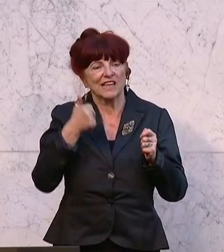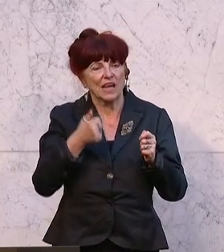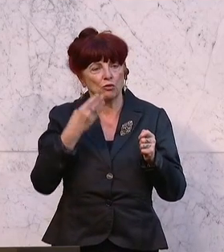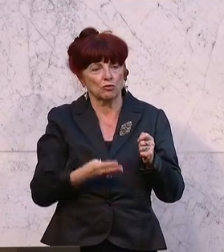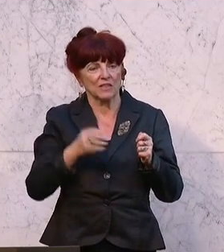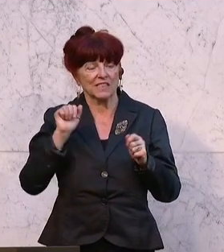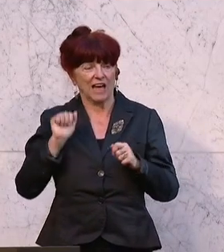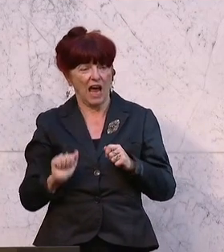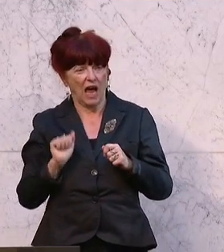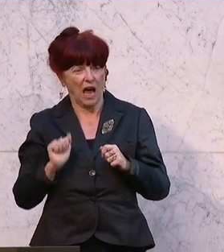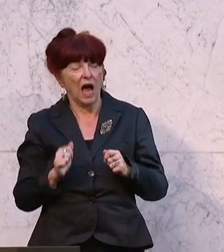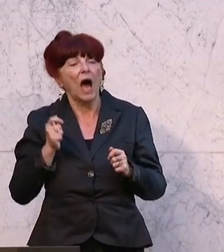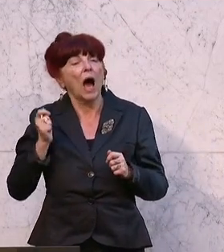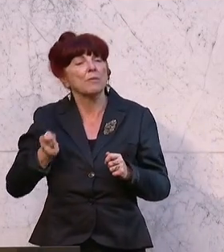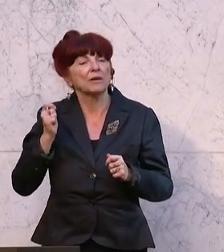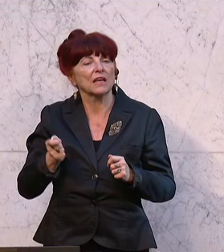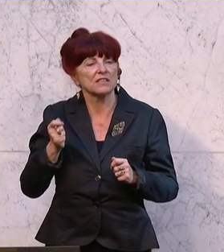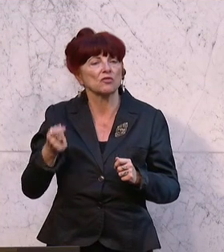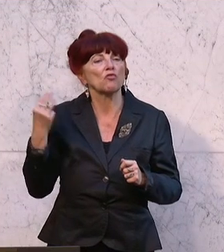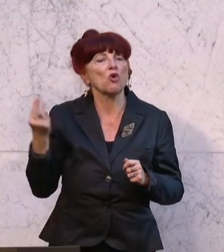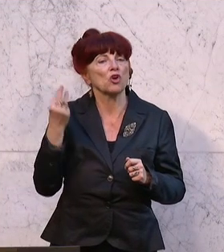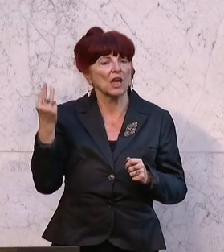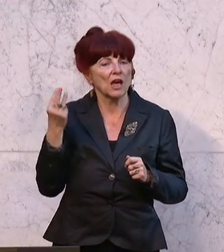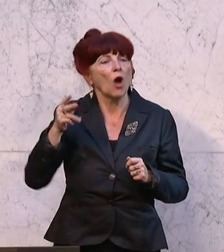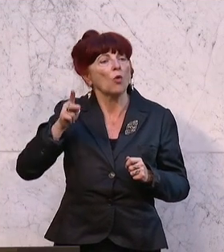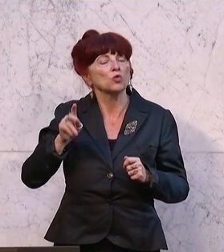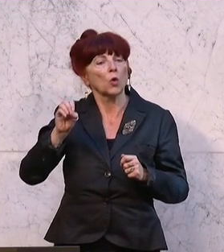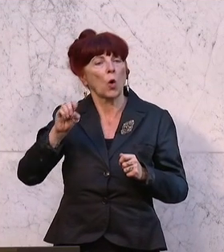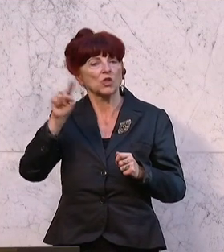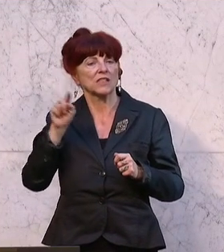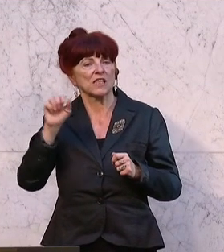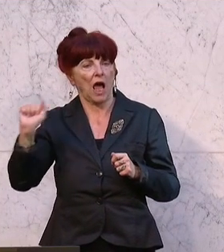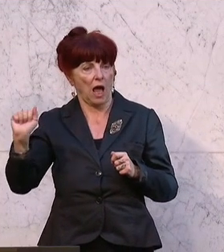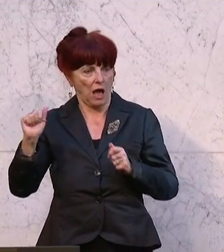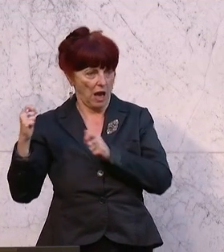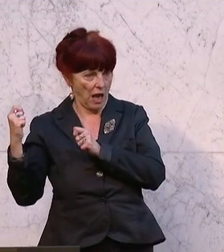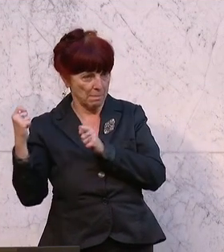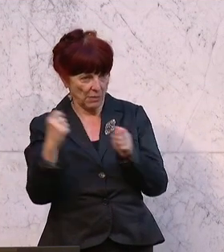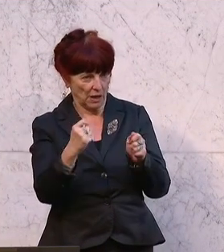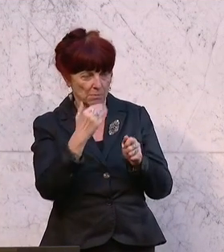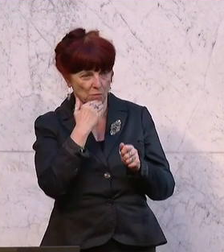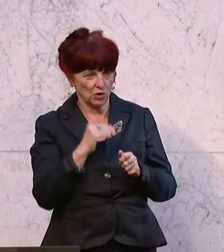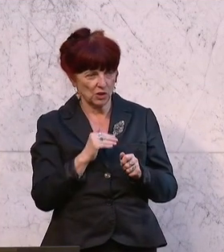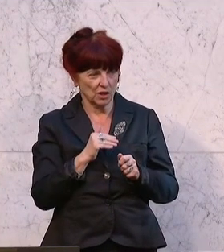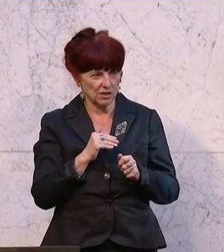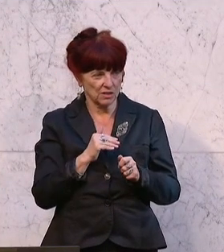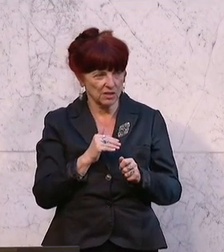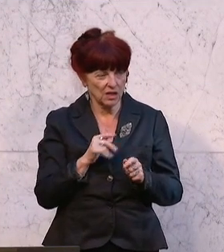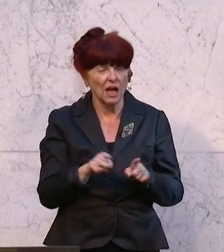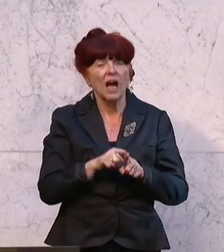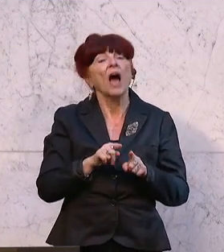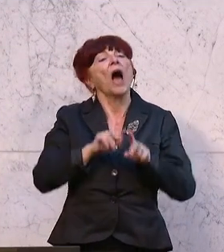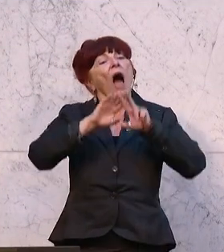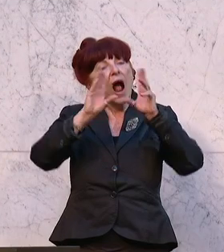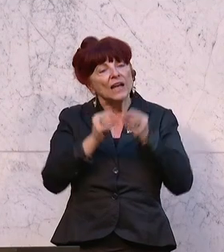Josef Mutsch, der Abgeordneten August Wöginger und Markus Kotzer ein, zum Bundesgesetz, mit dem das allgemeine